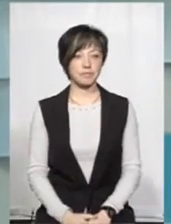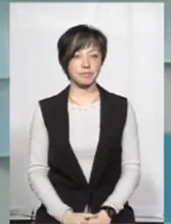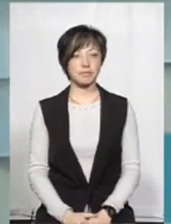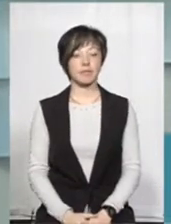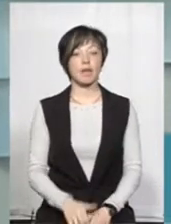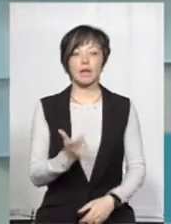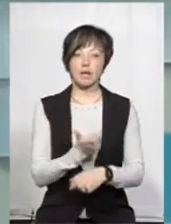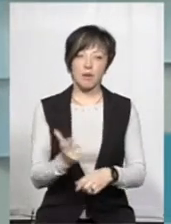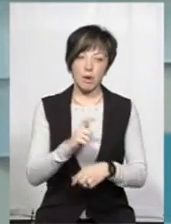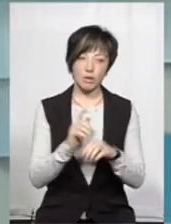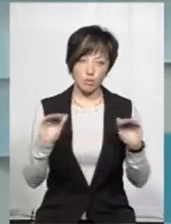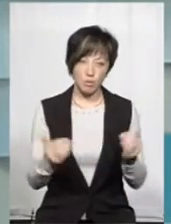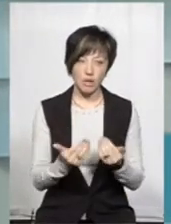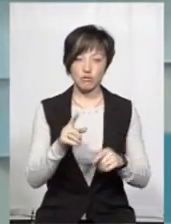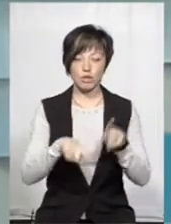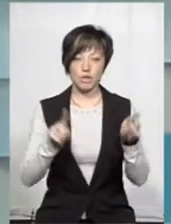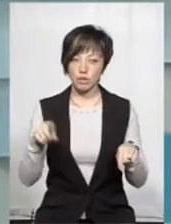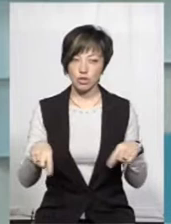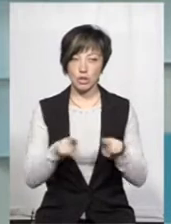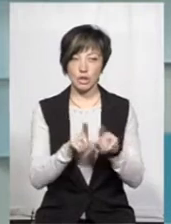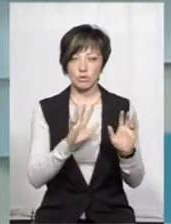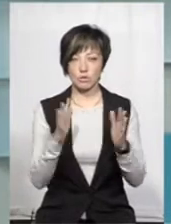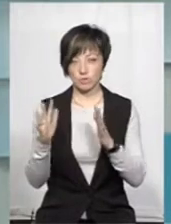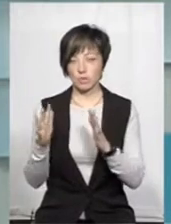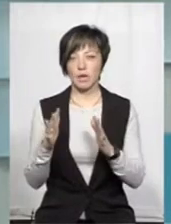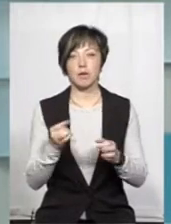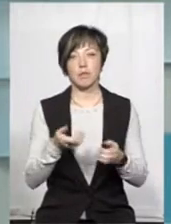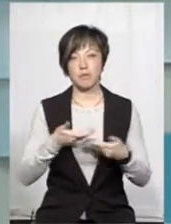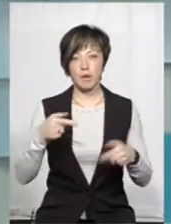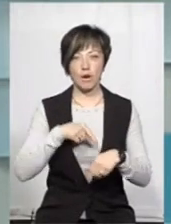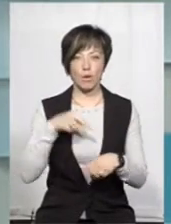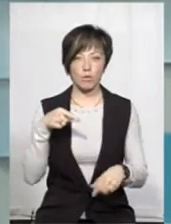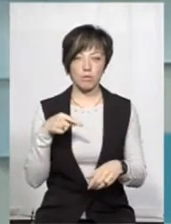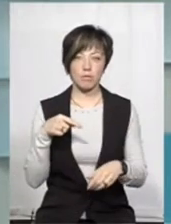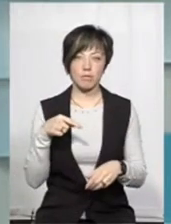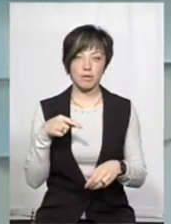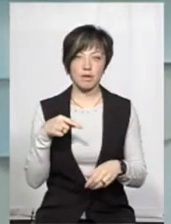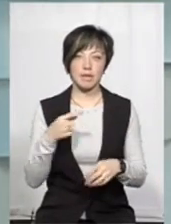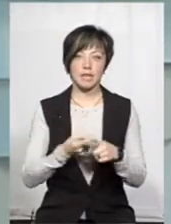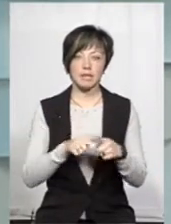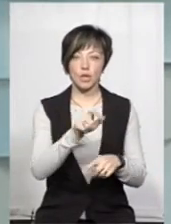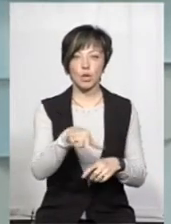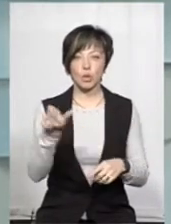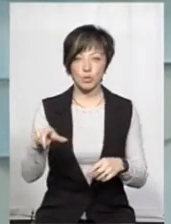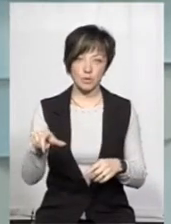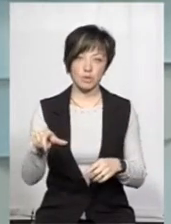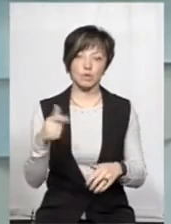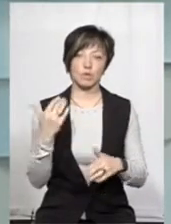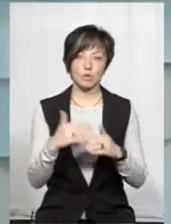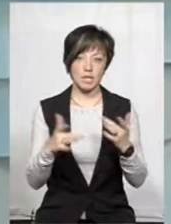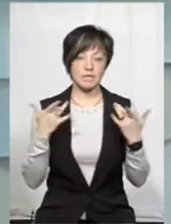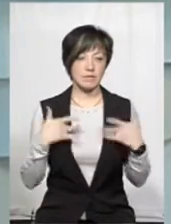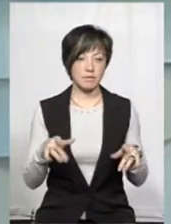міліції. Набагато менше, набагато рідше, і ми реагуємо тут кардинально, ці люди, про яких дамова, вони вже